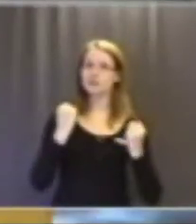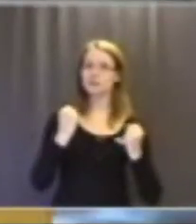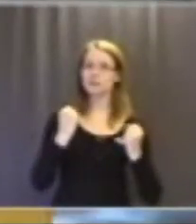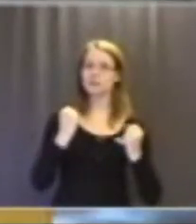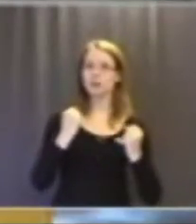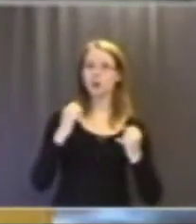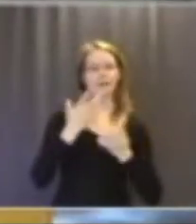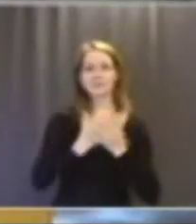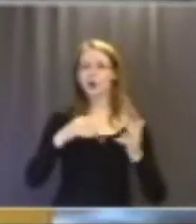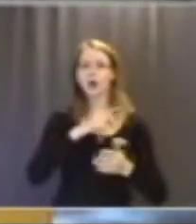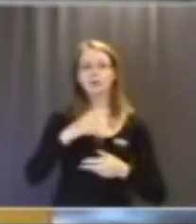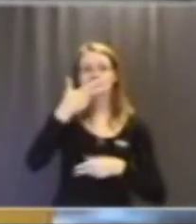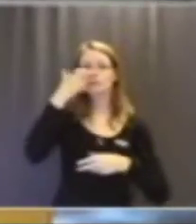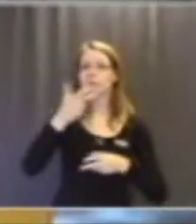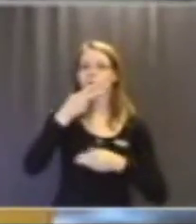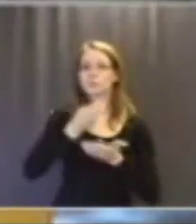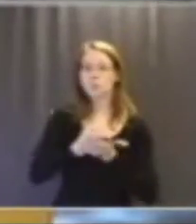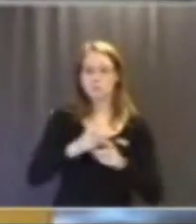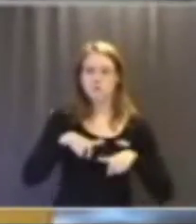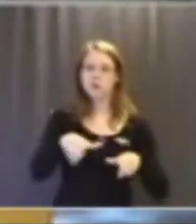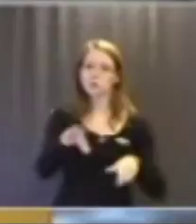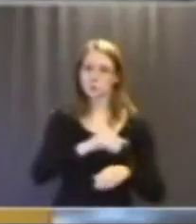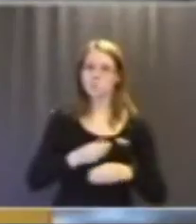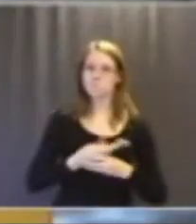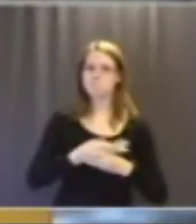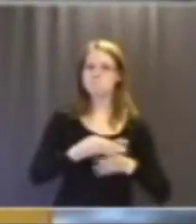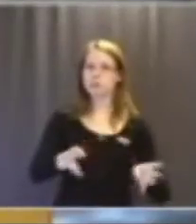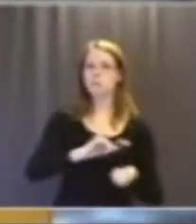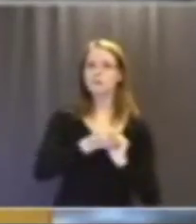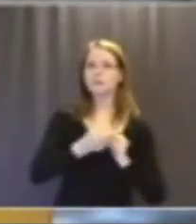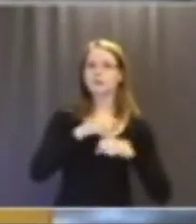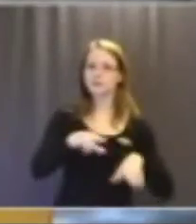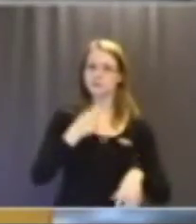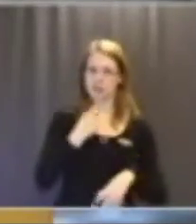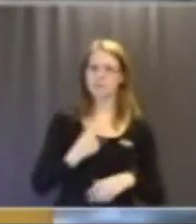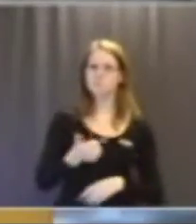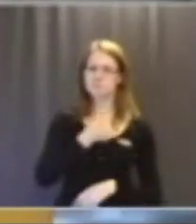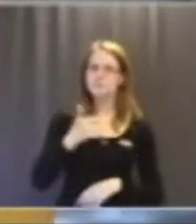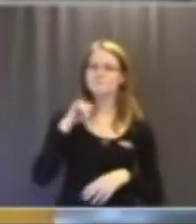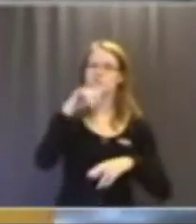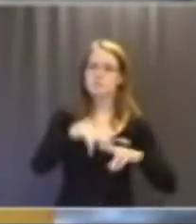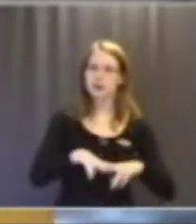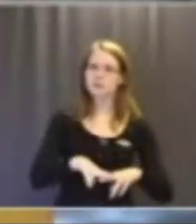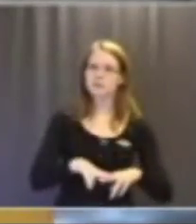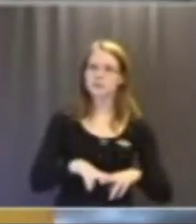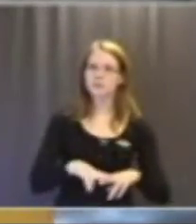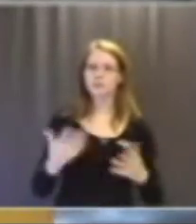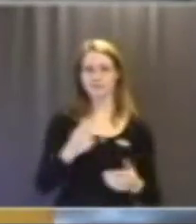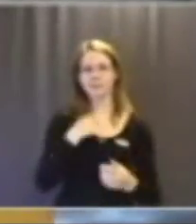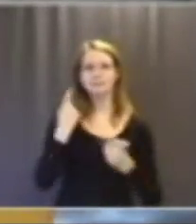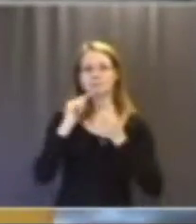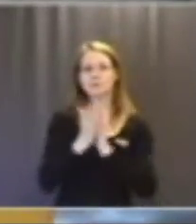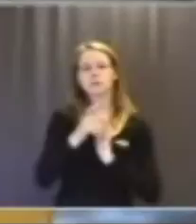högastighetsstågsbana så är vi överens, en bred politisk majoritet överens om att flygklassen behövs. Det är bara det vi har diskuterat med